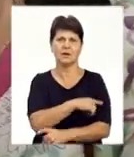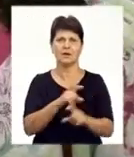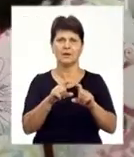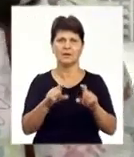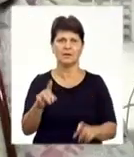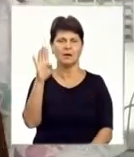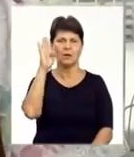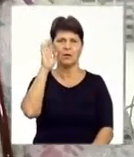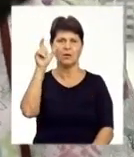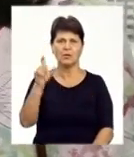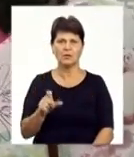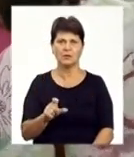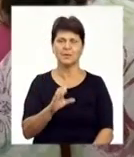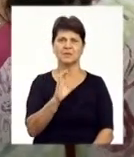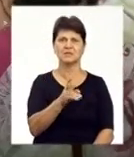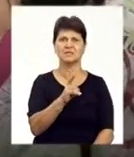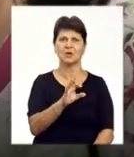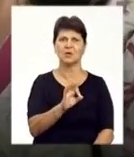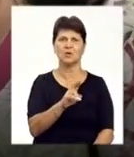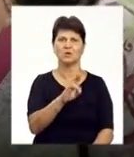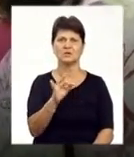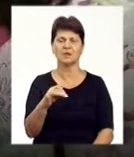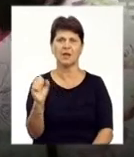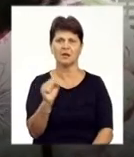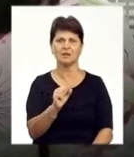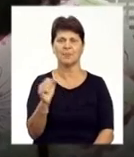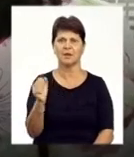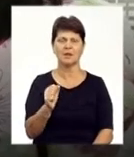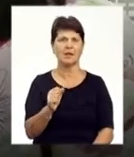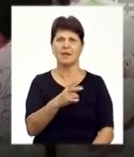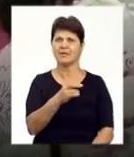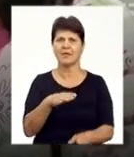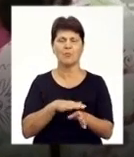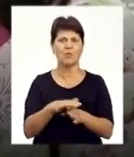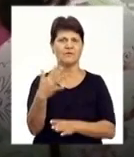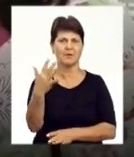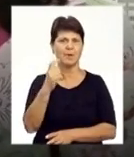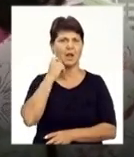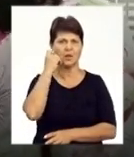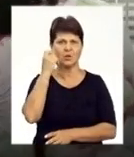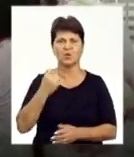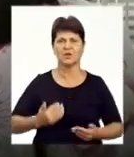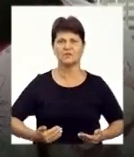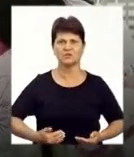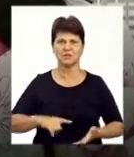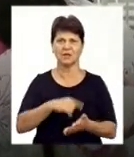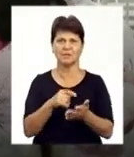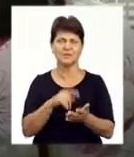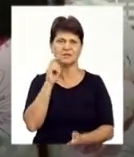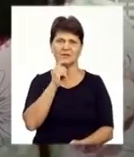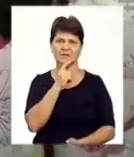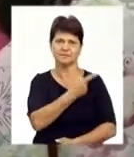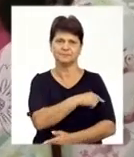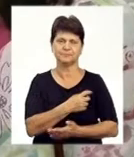Хлопчик, скотський Артем Андрійович, неповних п'ять років житель міста Вінниця, поступив до дитячої обласної лікарні